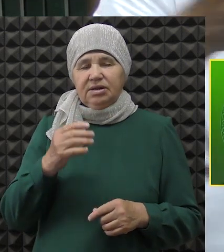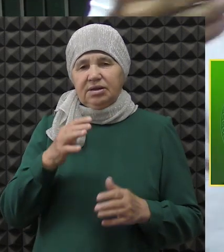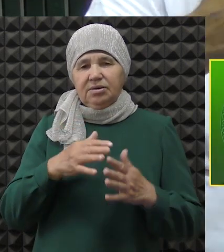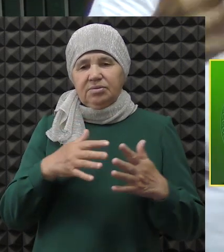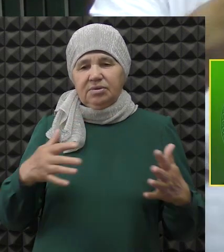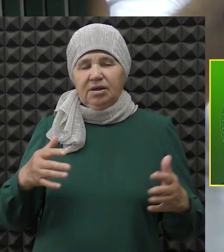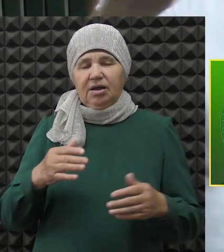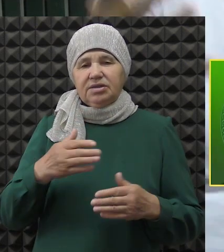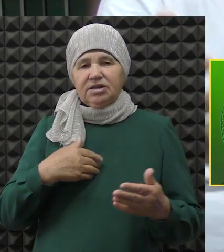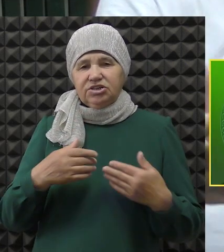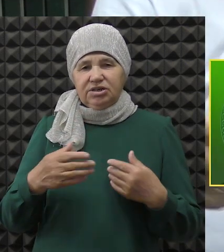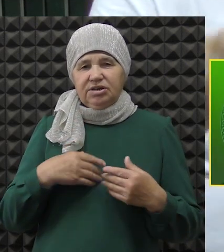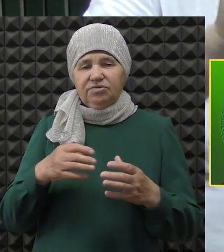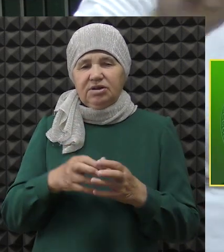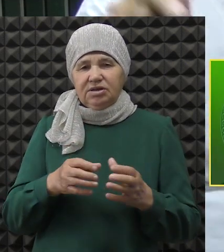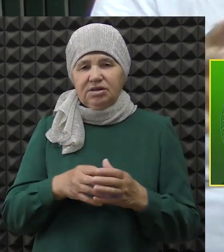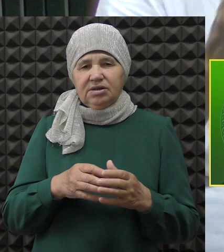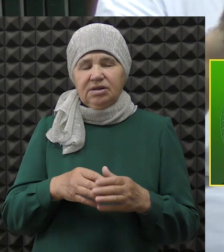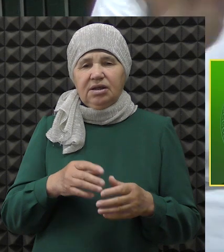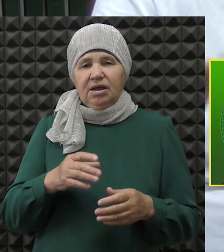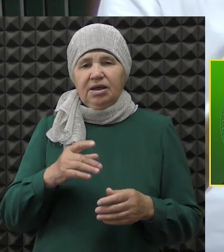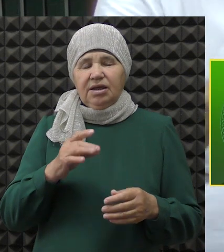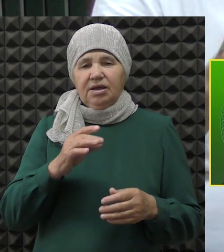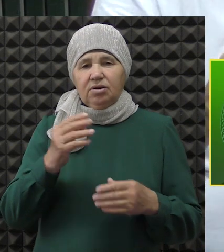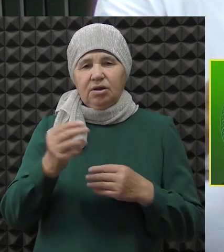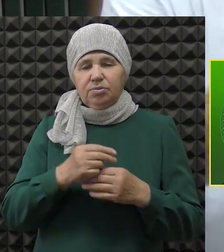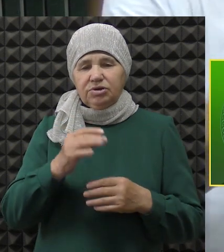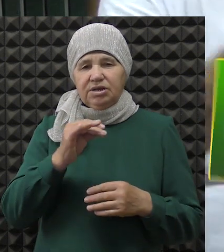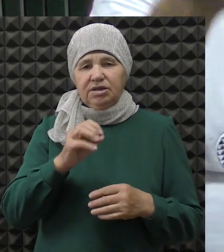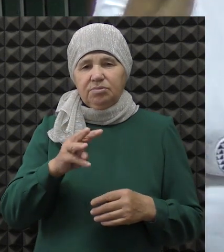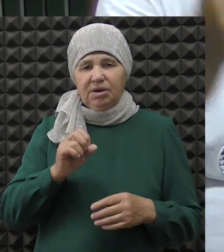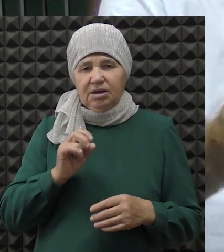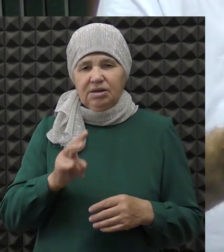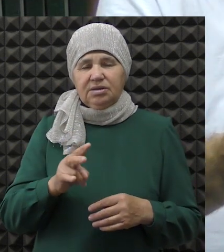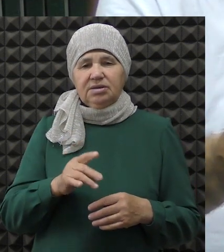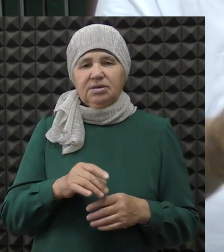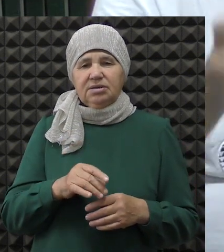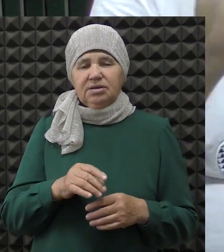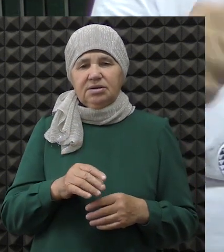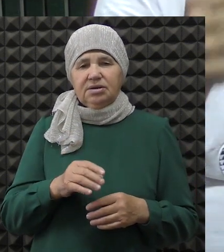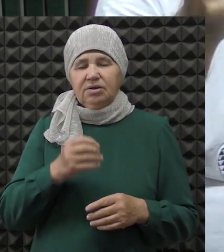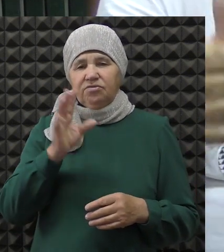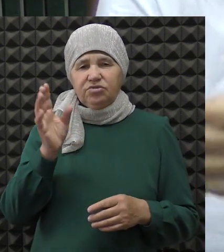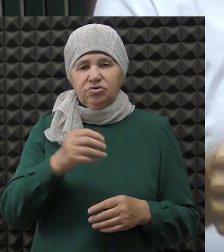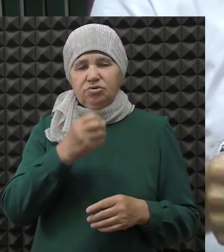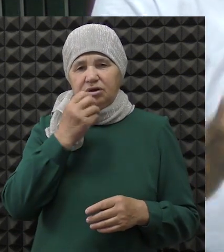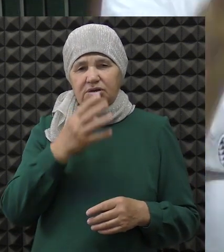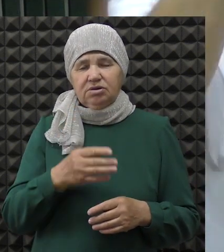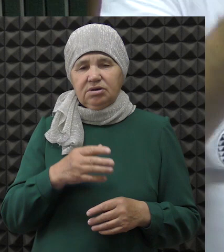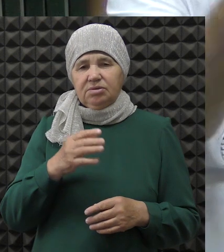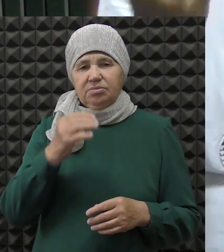доброжелательные отношения в вашем коллективе. Преподавайте имамы. Условно есть. Все хорошо.